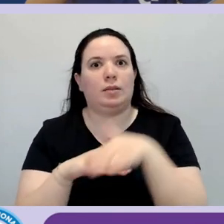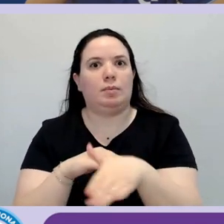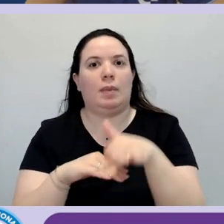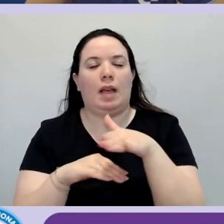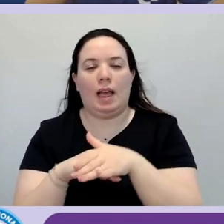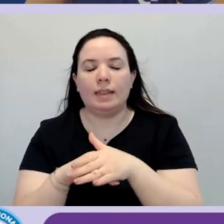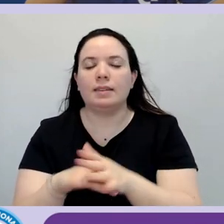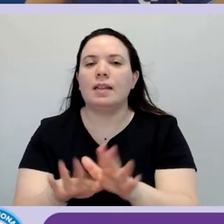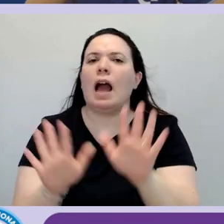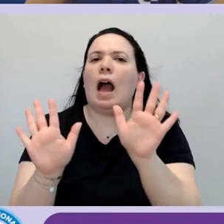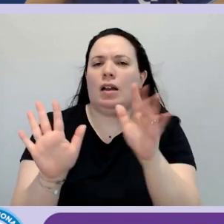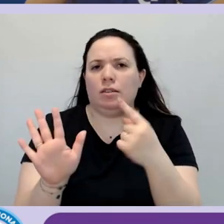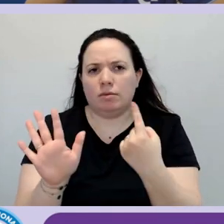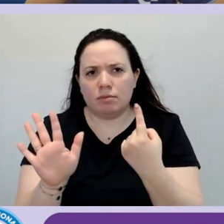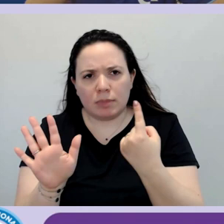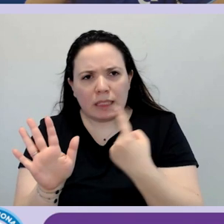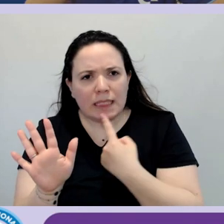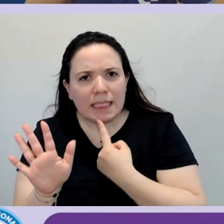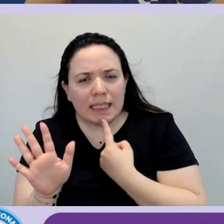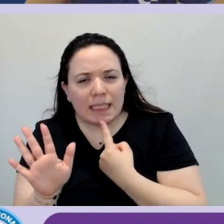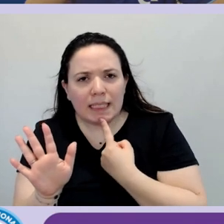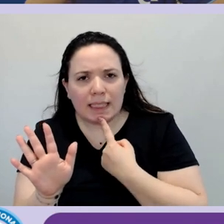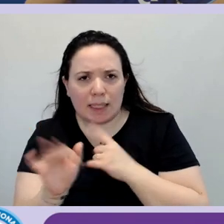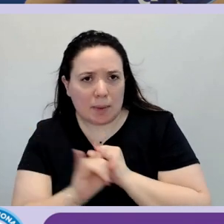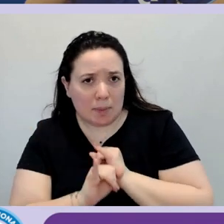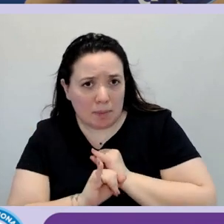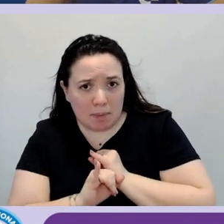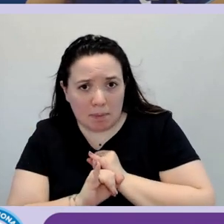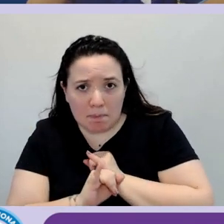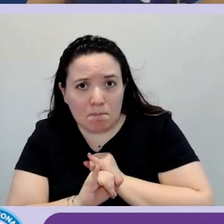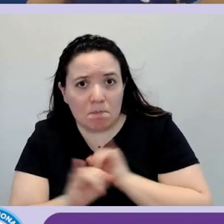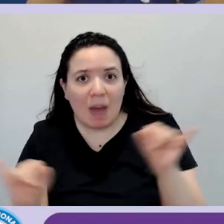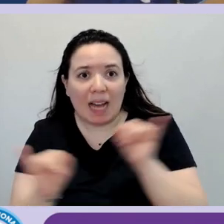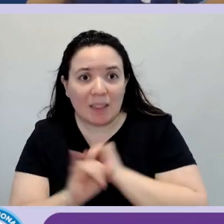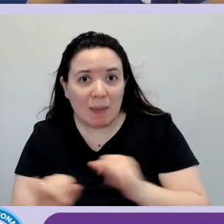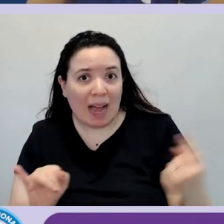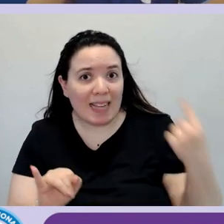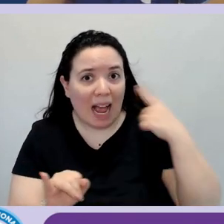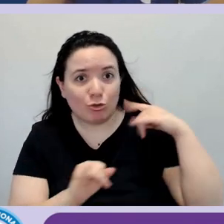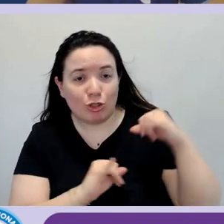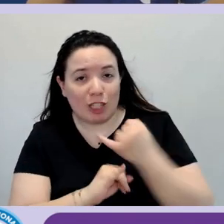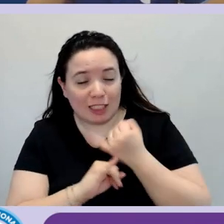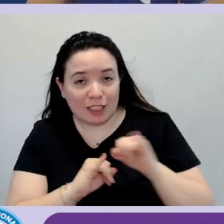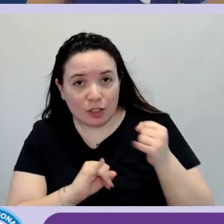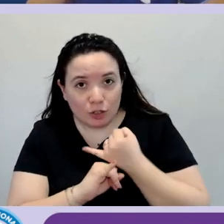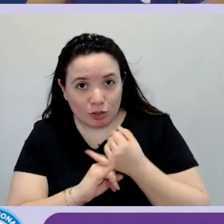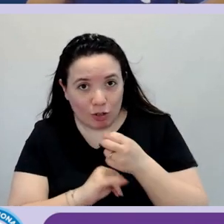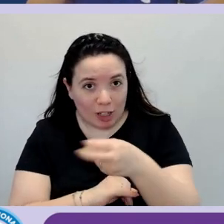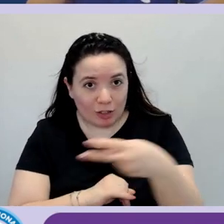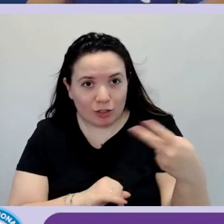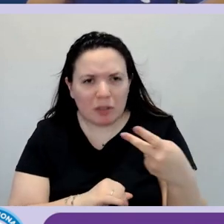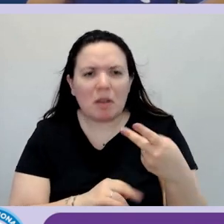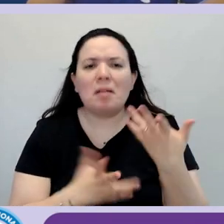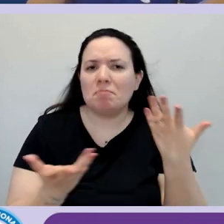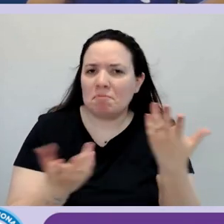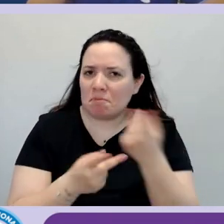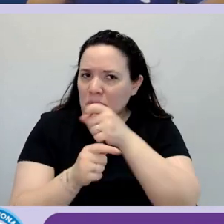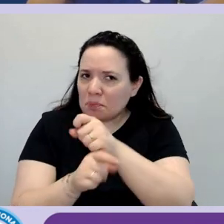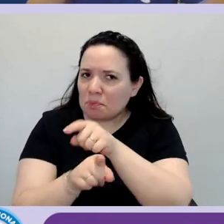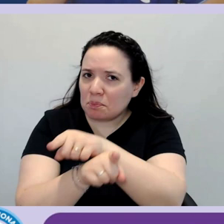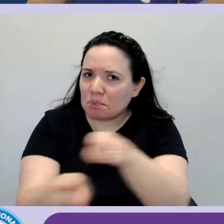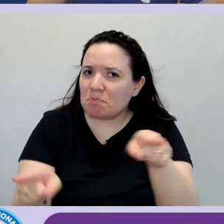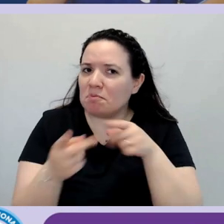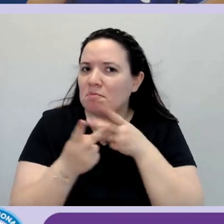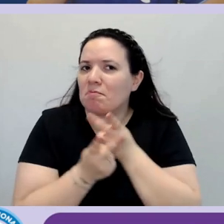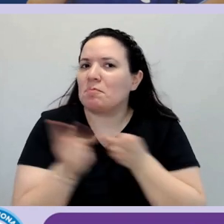per chi non eh chi non ha mai seguito un evento audio descritto sottotitolato a sperimentarli, cioè non